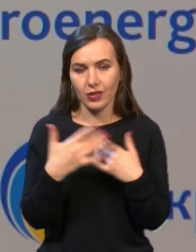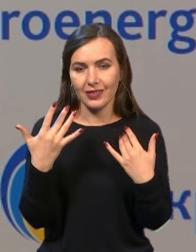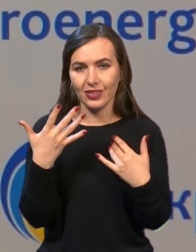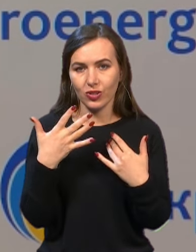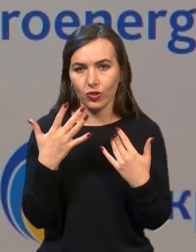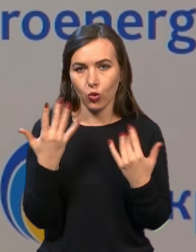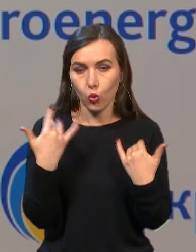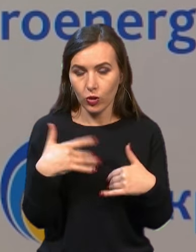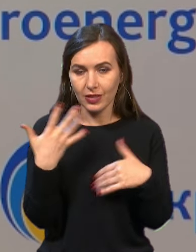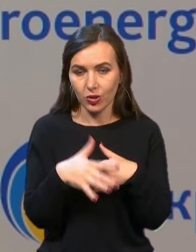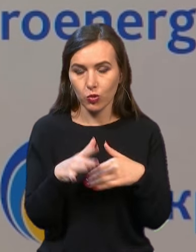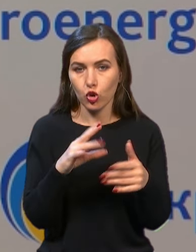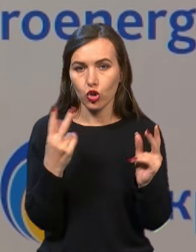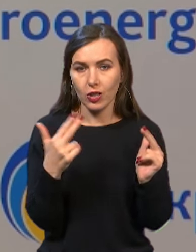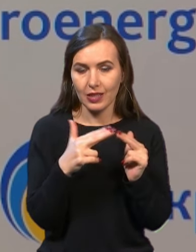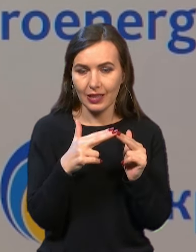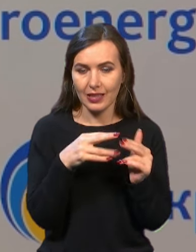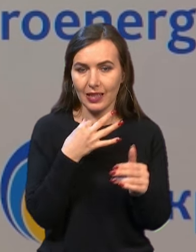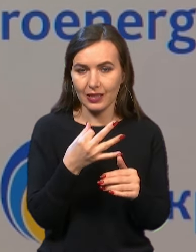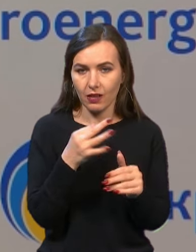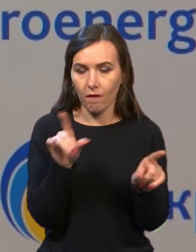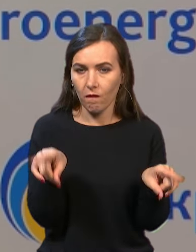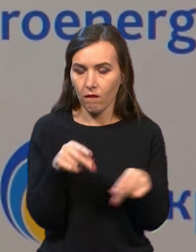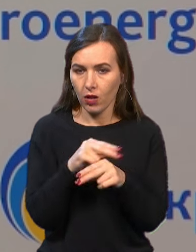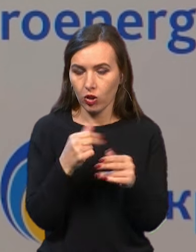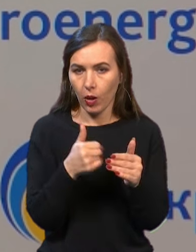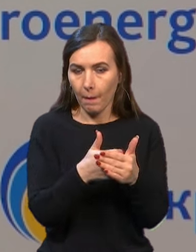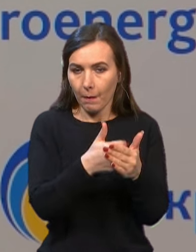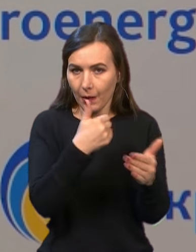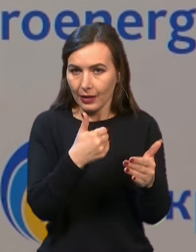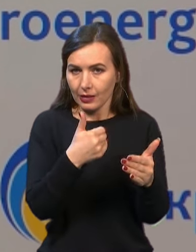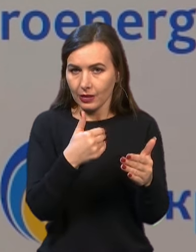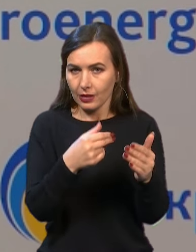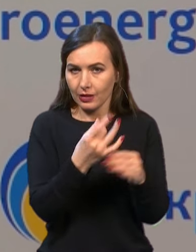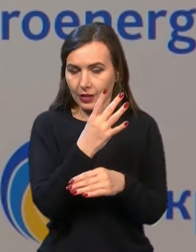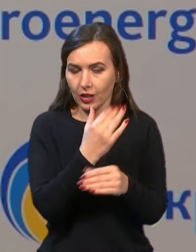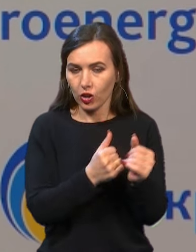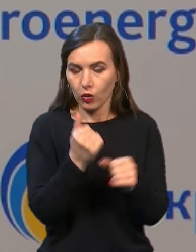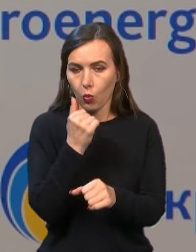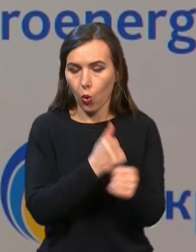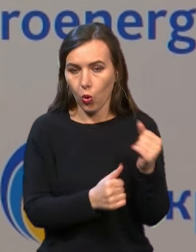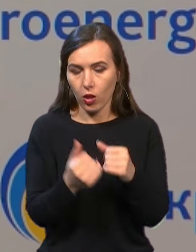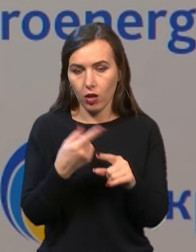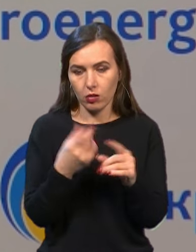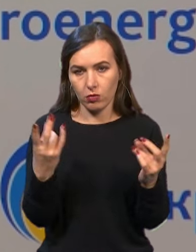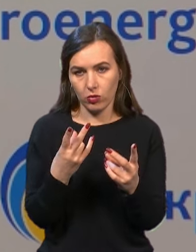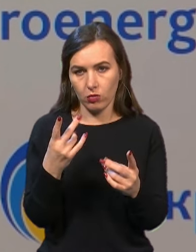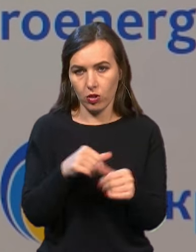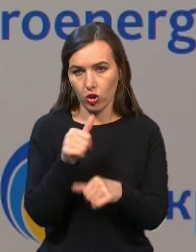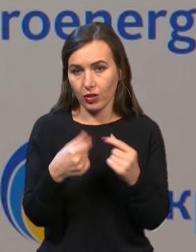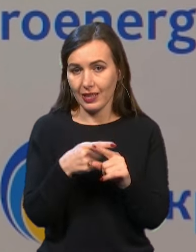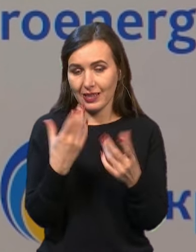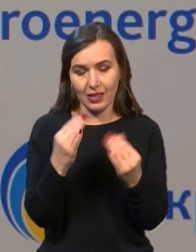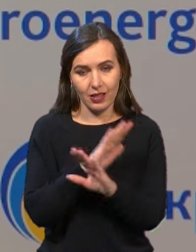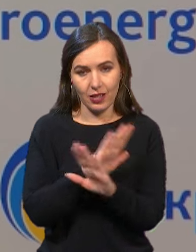станцію, скажімо, відтворити до ракетного удару, це будуть потрібні роки. Це не дні, а не місяці,